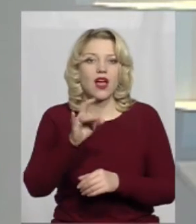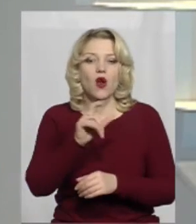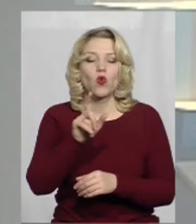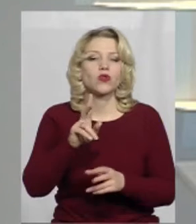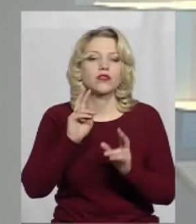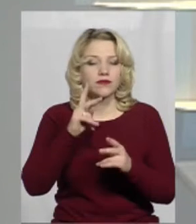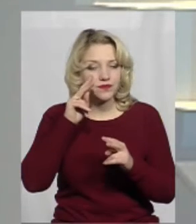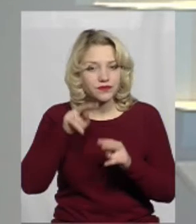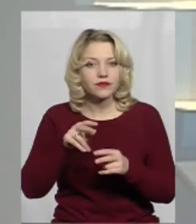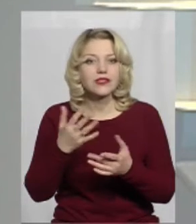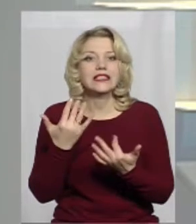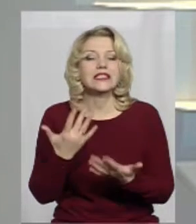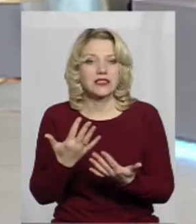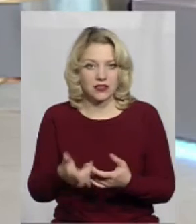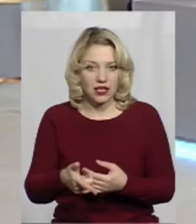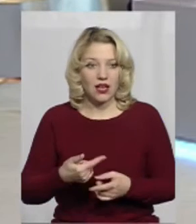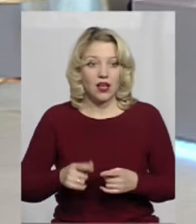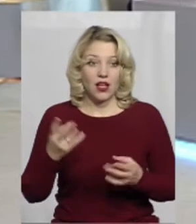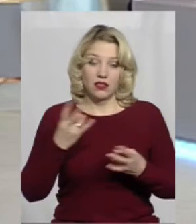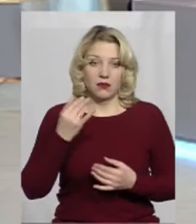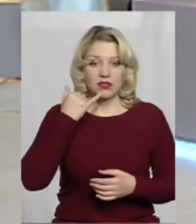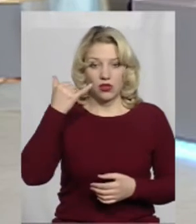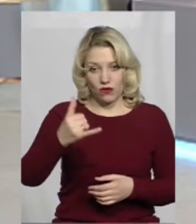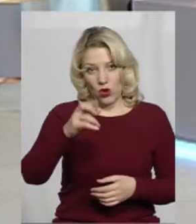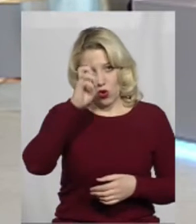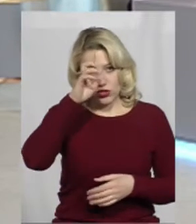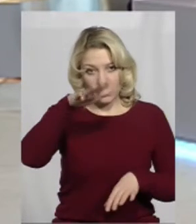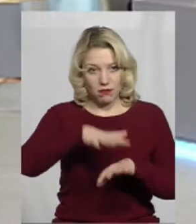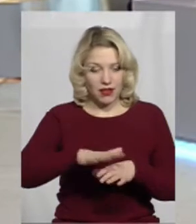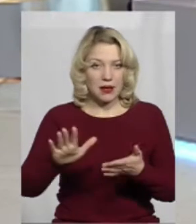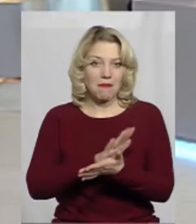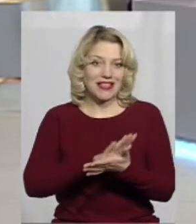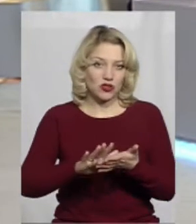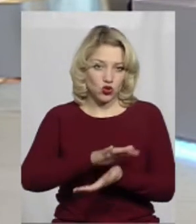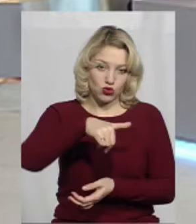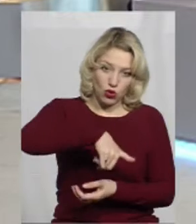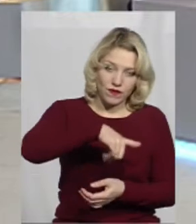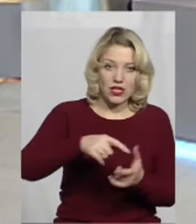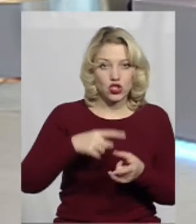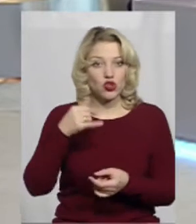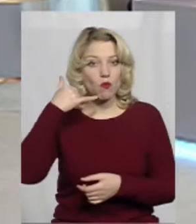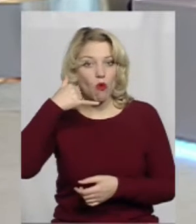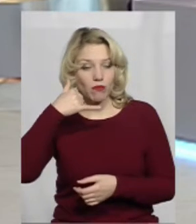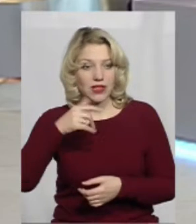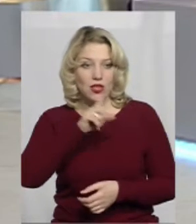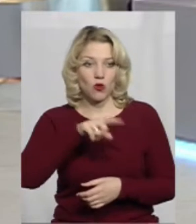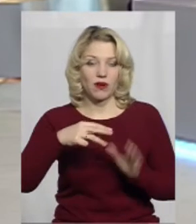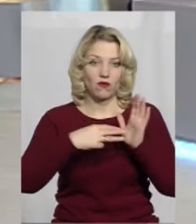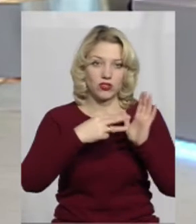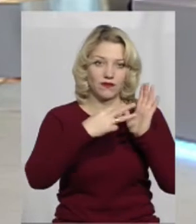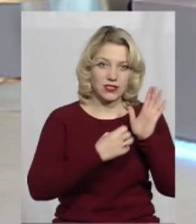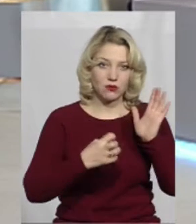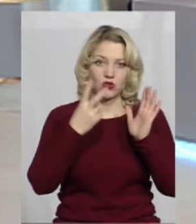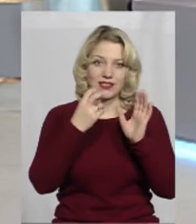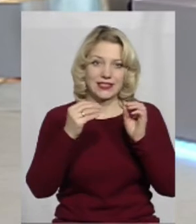зателефонувати на контакт-центру щадного банку, безкоштовно з будь-якого стаціонарного телефону чи мобільного телефону за номером 8